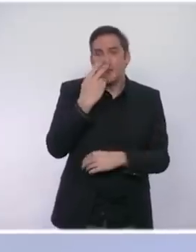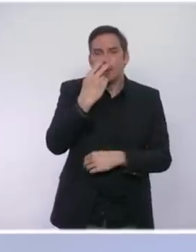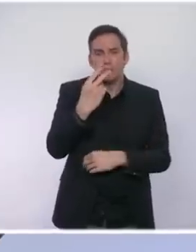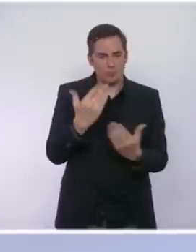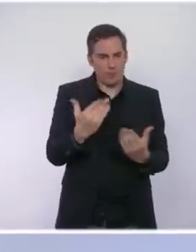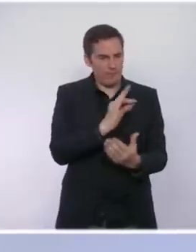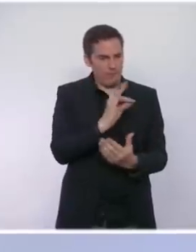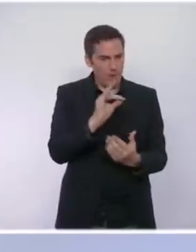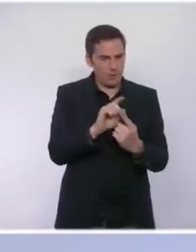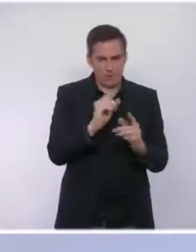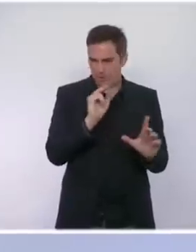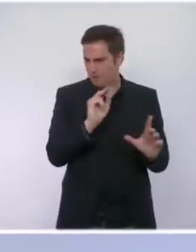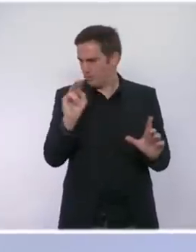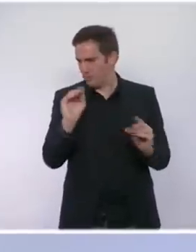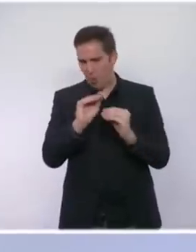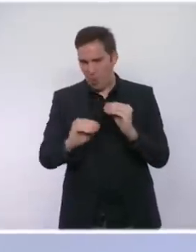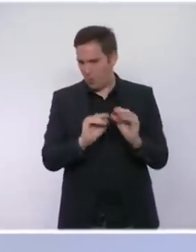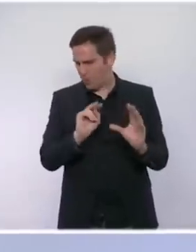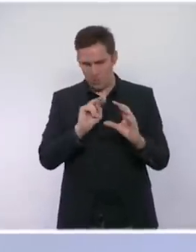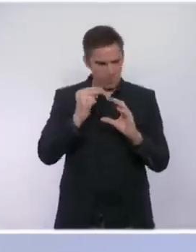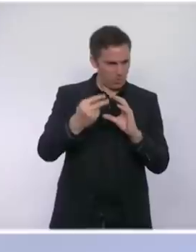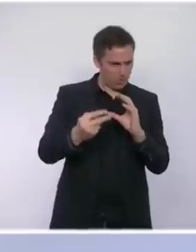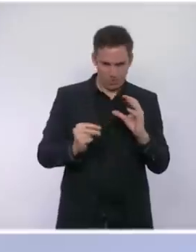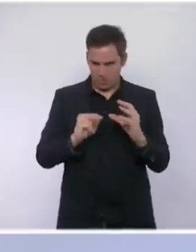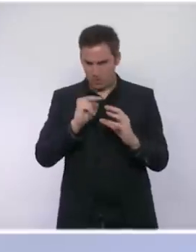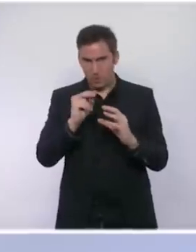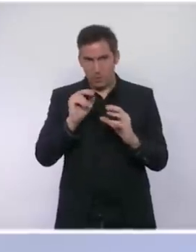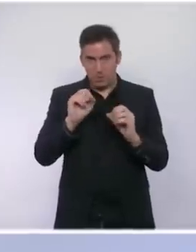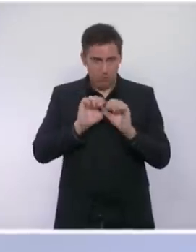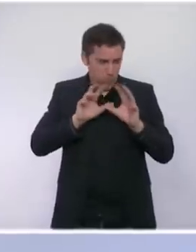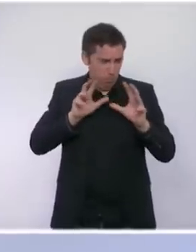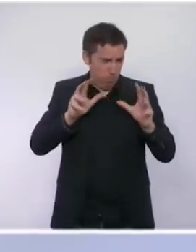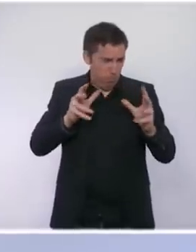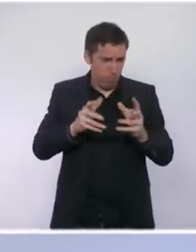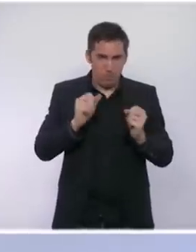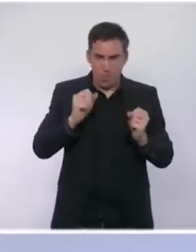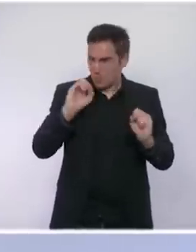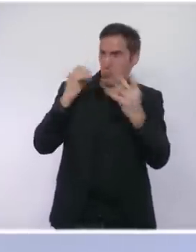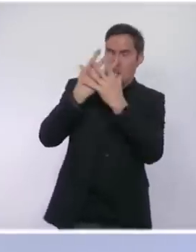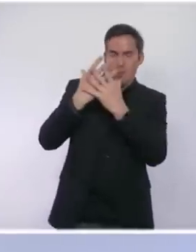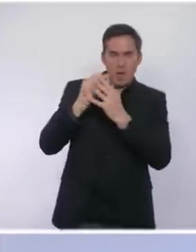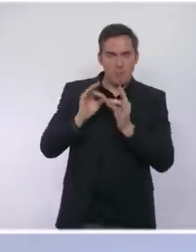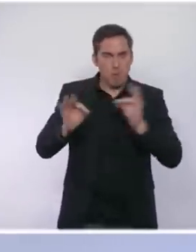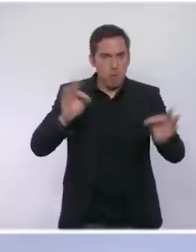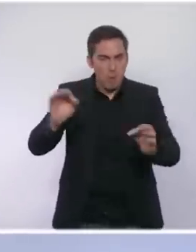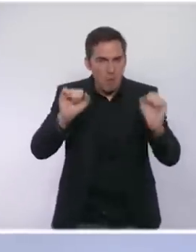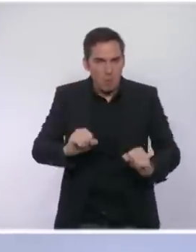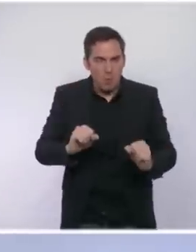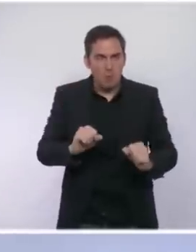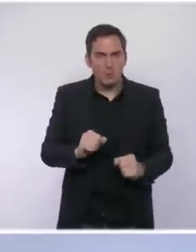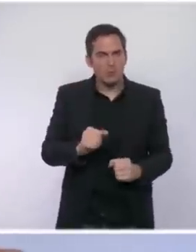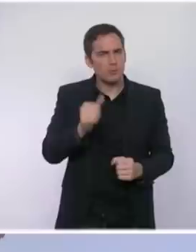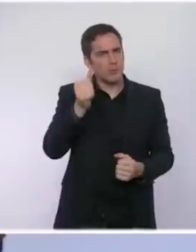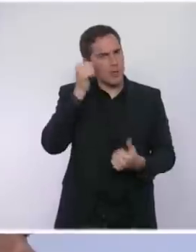entier ont vu depuis 18 mois que cette épidémie pouvait continuer à nous surprendre, à progresser, à reprendre. Si vous aviez interrogé